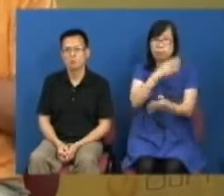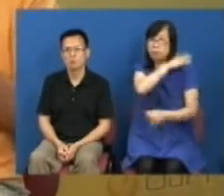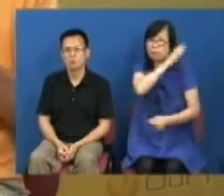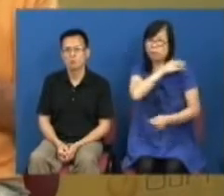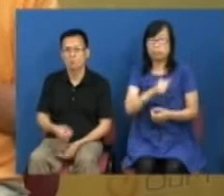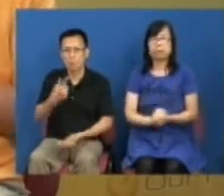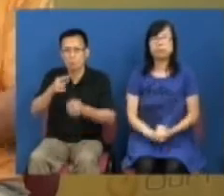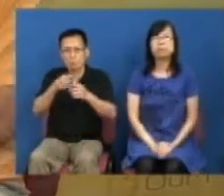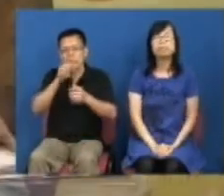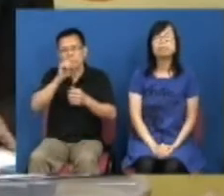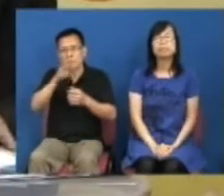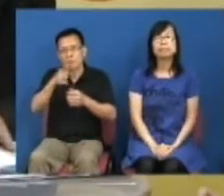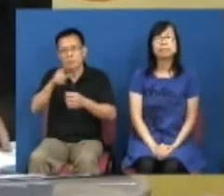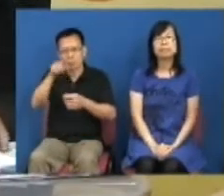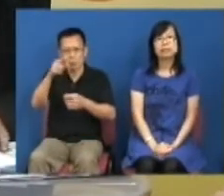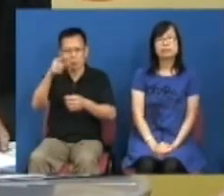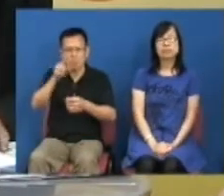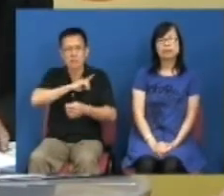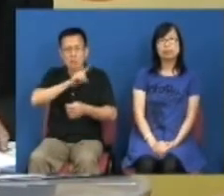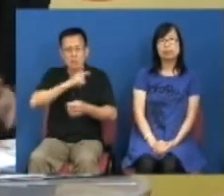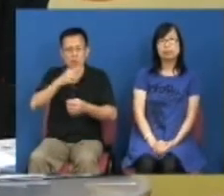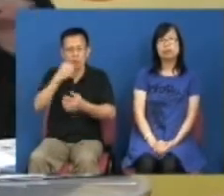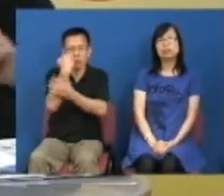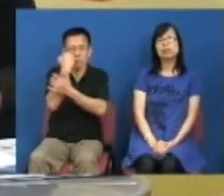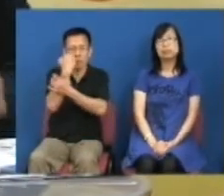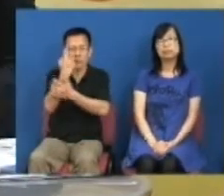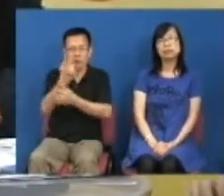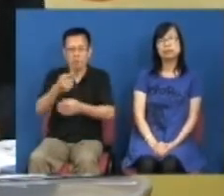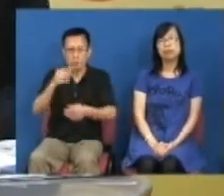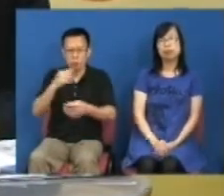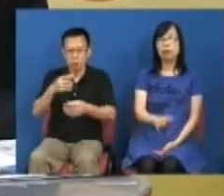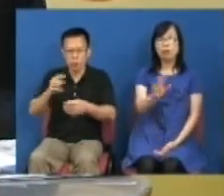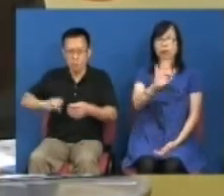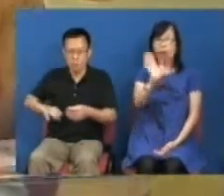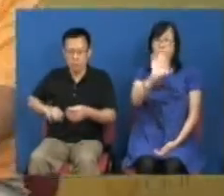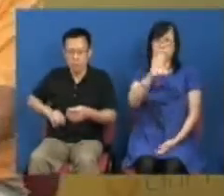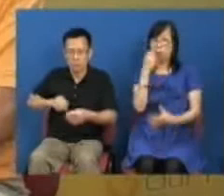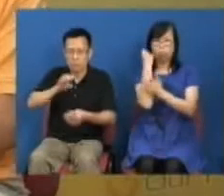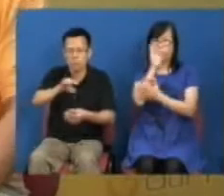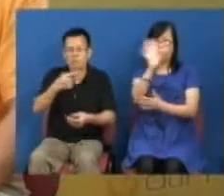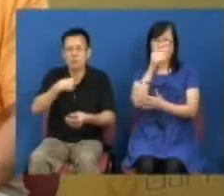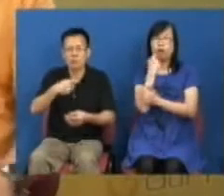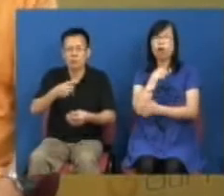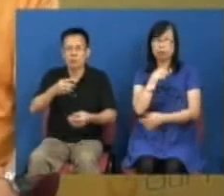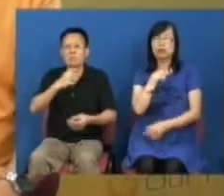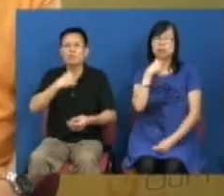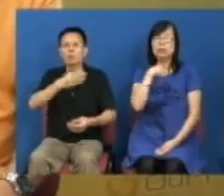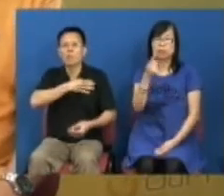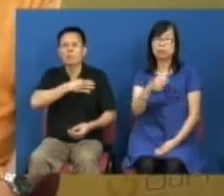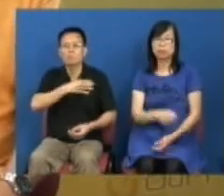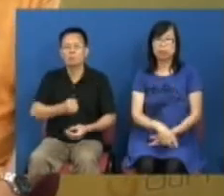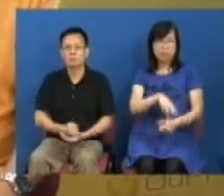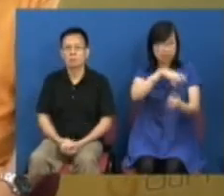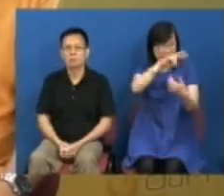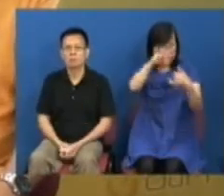先问你你反不反对在街上筹款应该持有牌照我不反对应该不过这个查